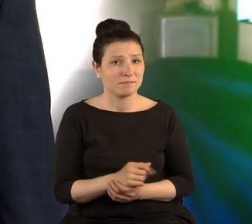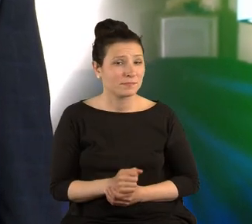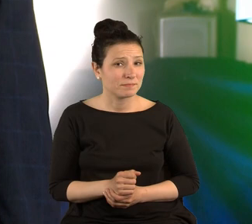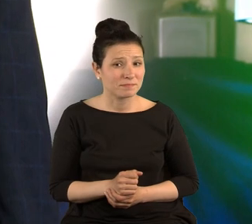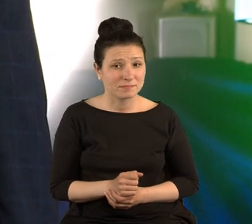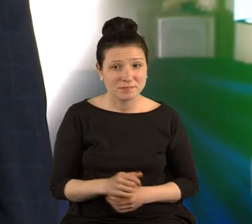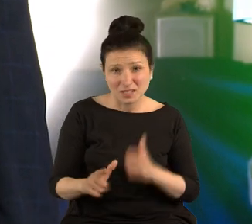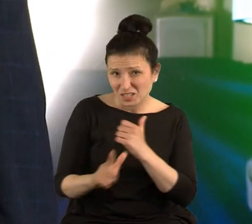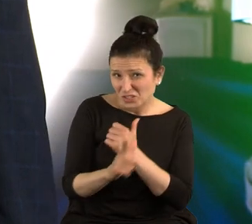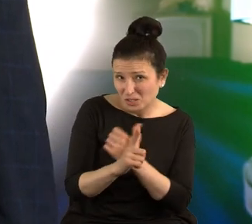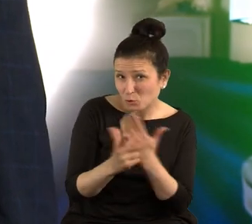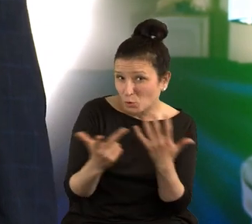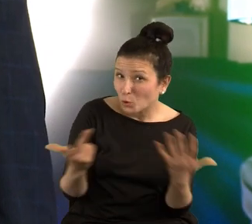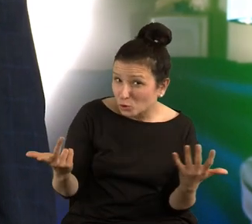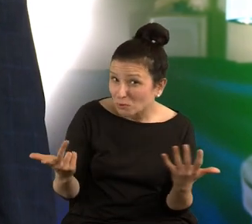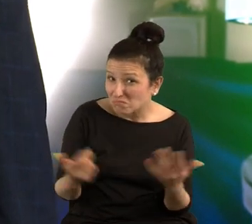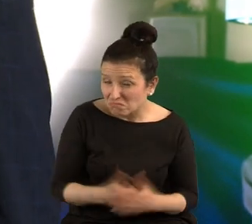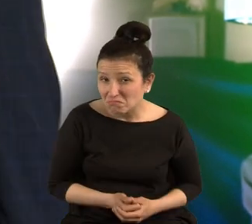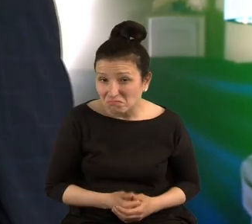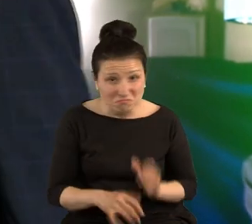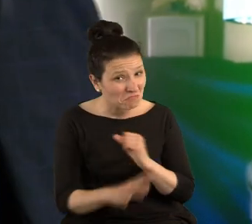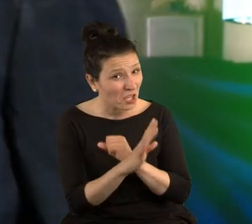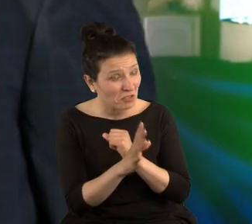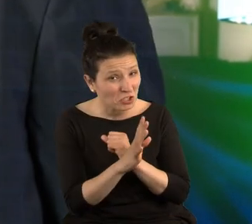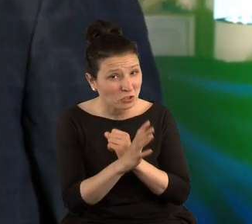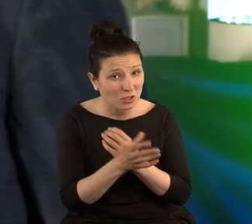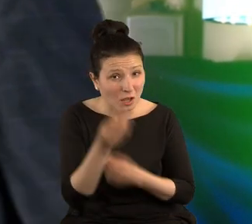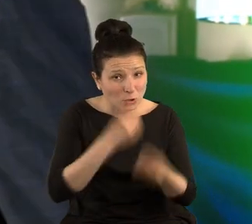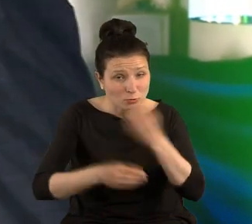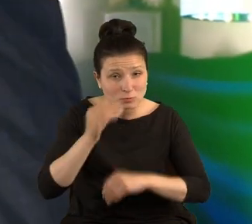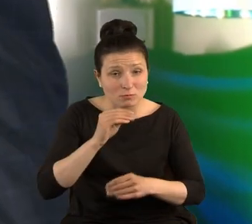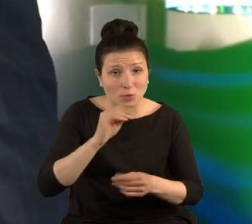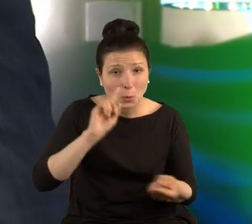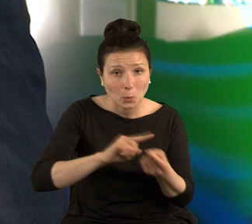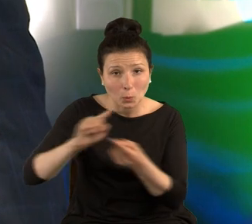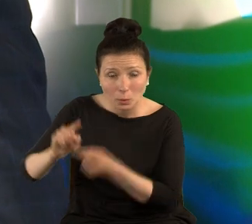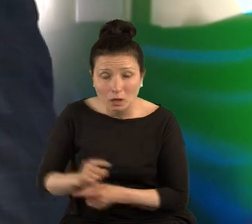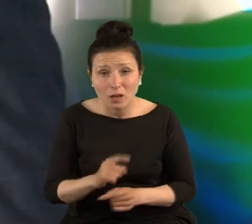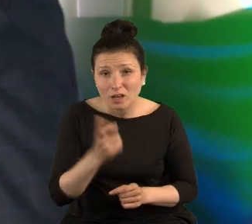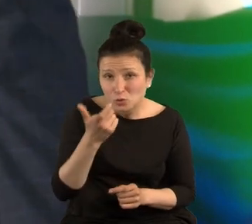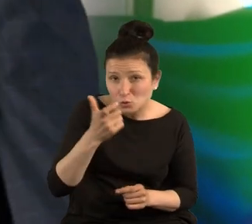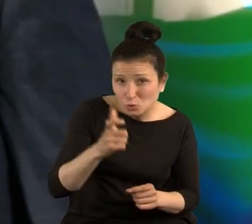siedemdziesiąt osiem? Dziewięćdziesiąt? Dobrze słyszę? Sto dwadzieścia?